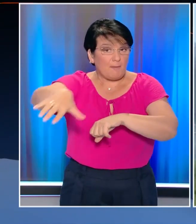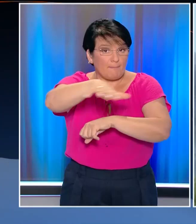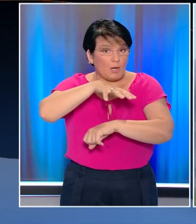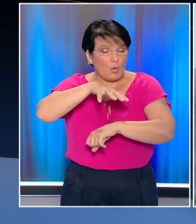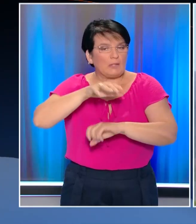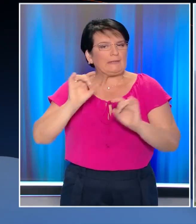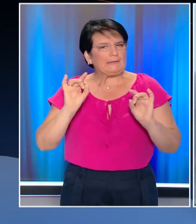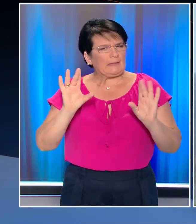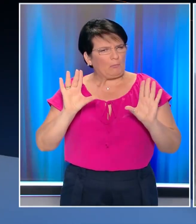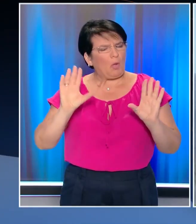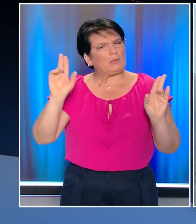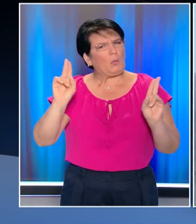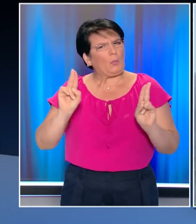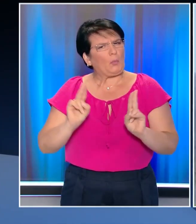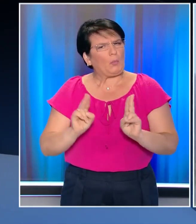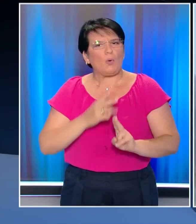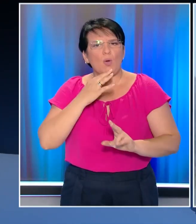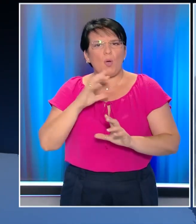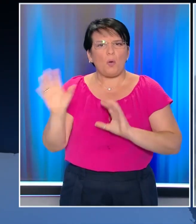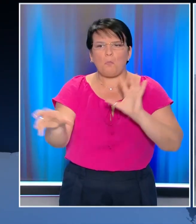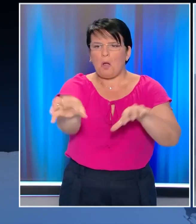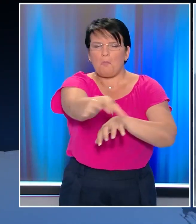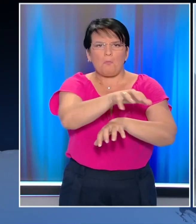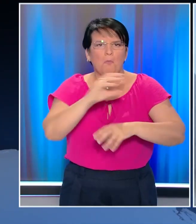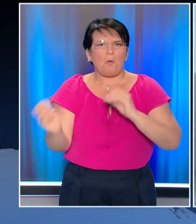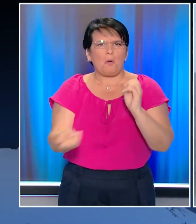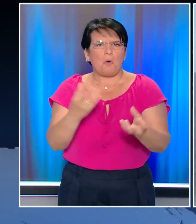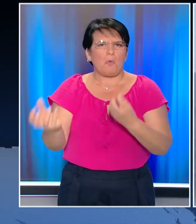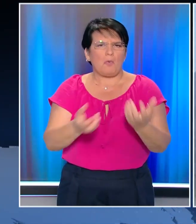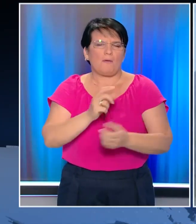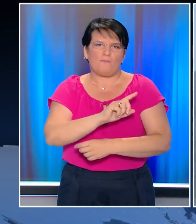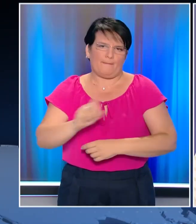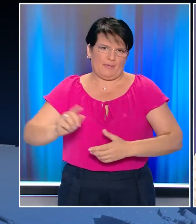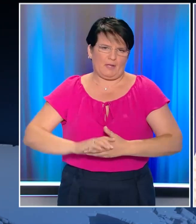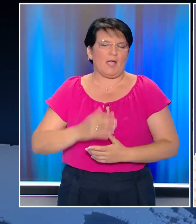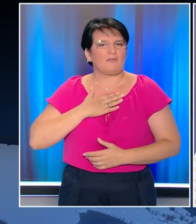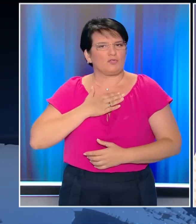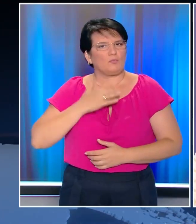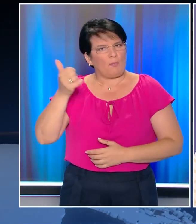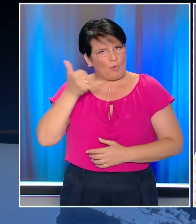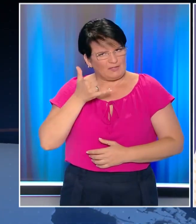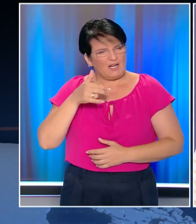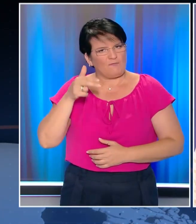κάτι το οποίο έχει ως αποτέλεσμα να μην εξαπλώνεται άμεσα και γρήγορα υποτιά. Μάλιστα Αντώνη, να σε ευχαριστήσουμε πολύ.